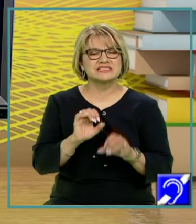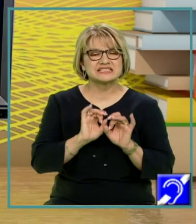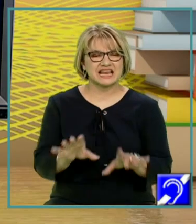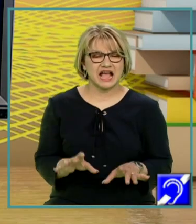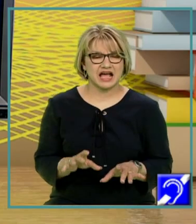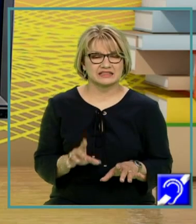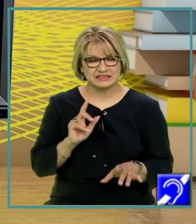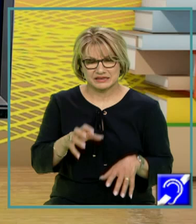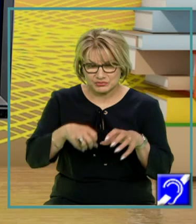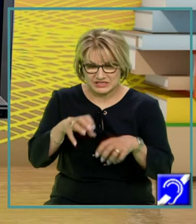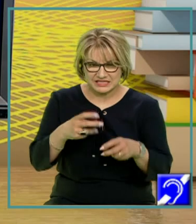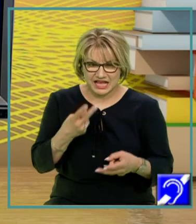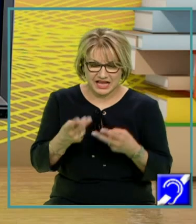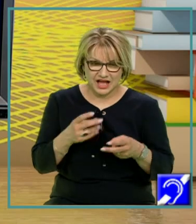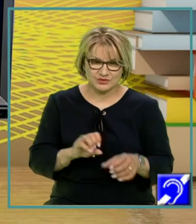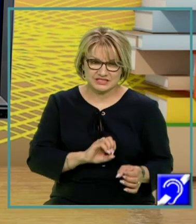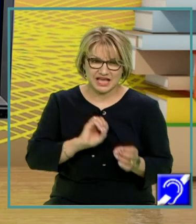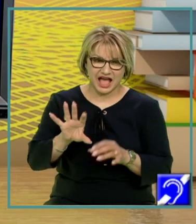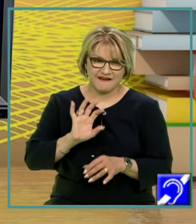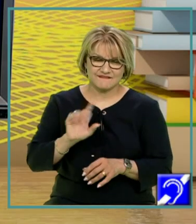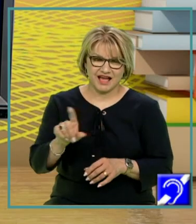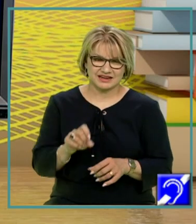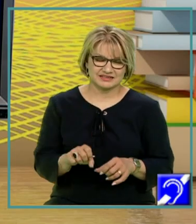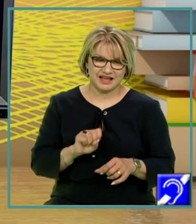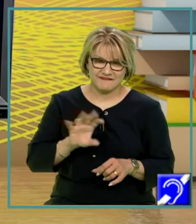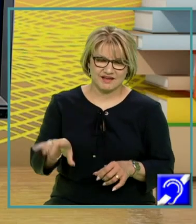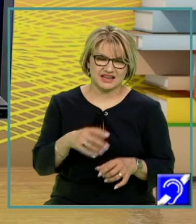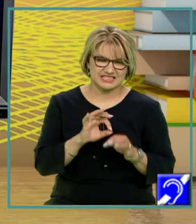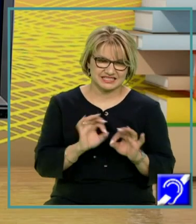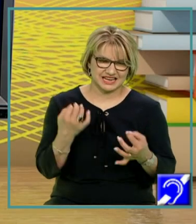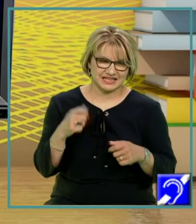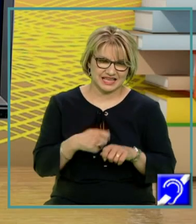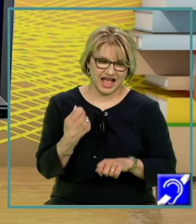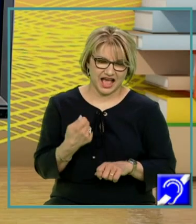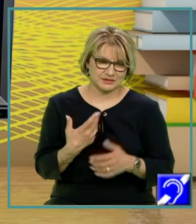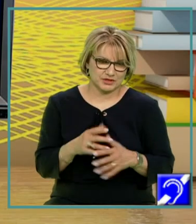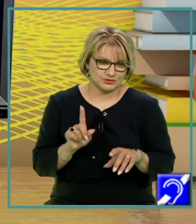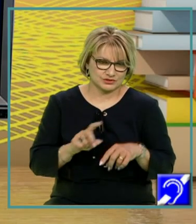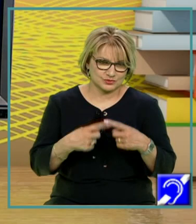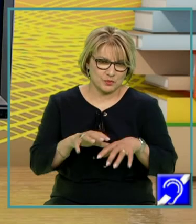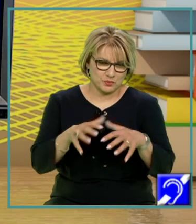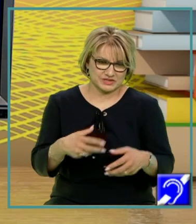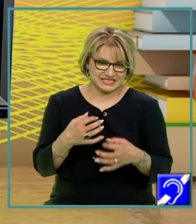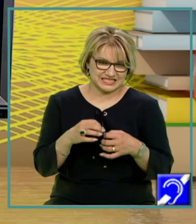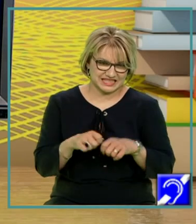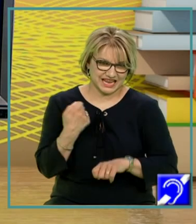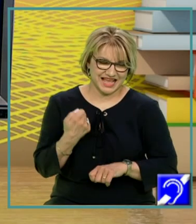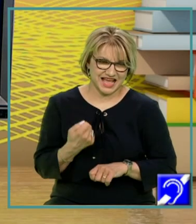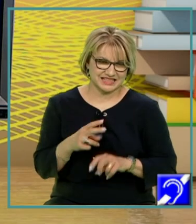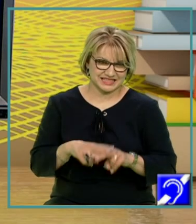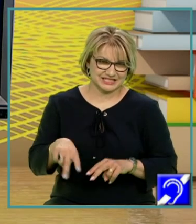prin coșul nostru și de a le elimina pe cele stricate astfel încât ele să nu le întineze și pe celelalte. Astfel încât desigur